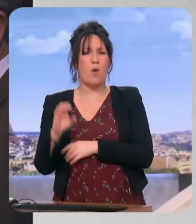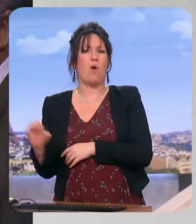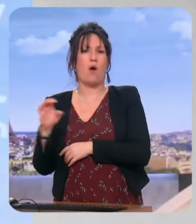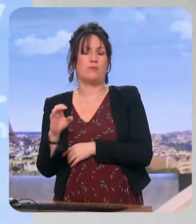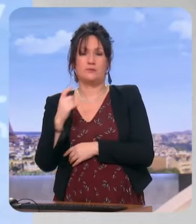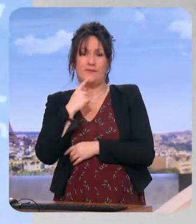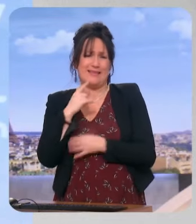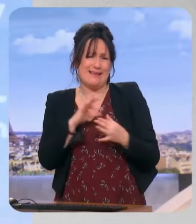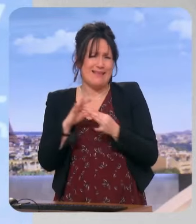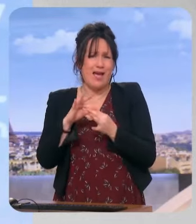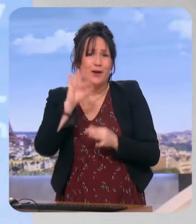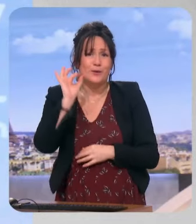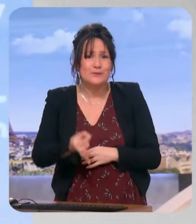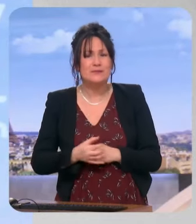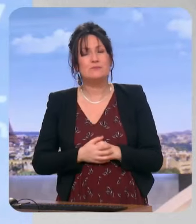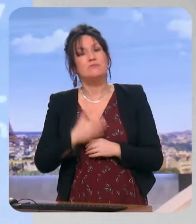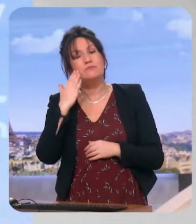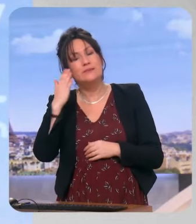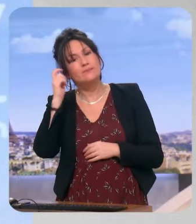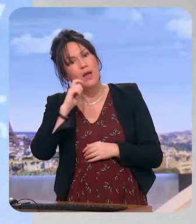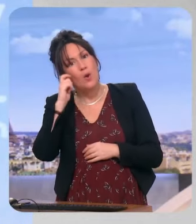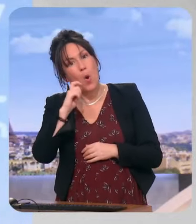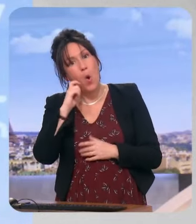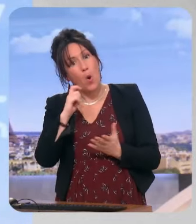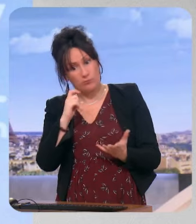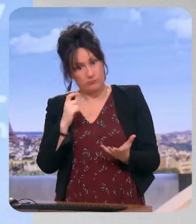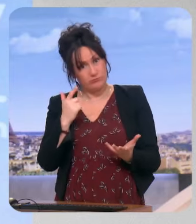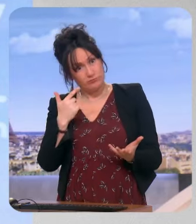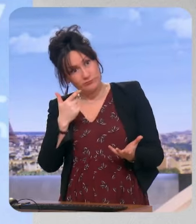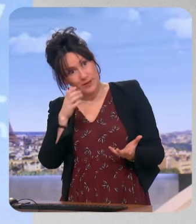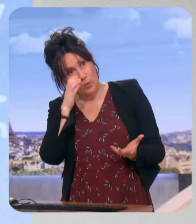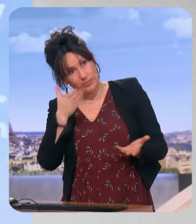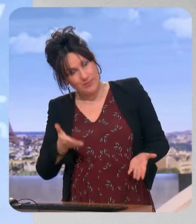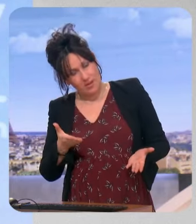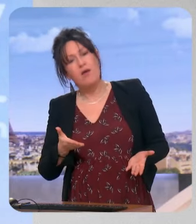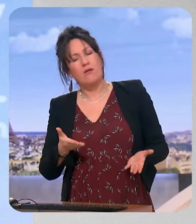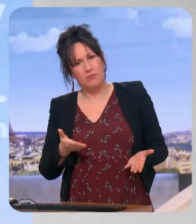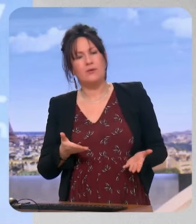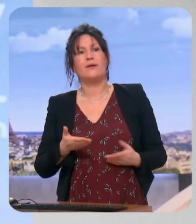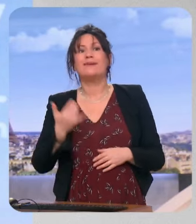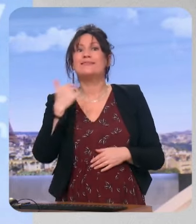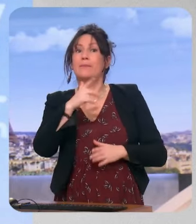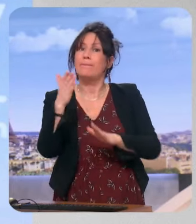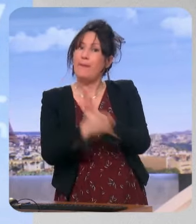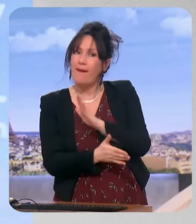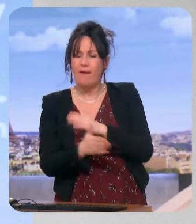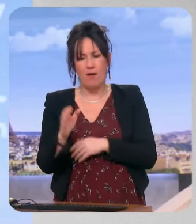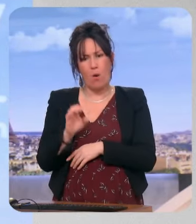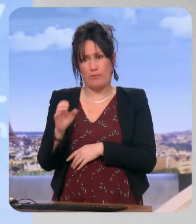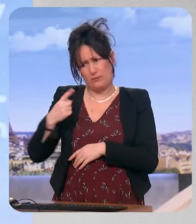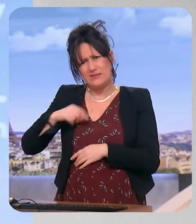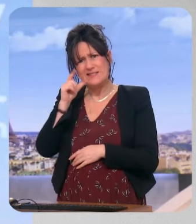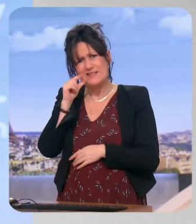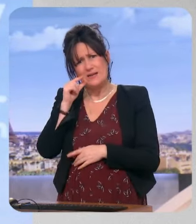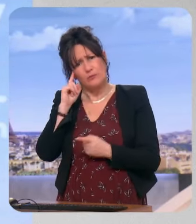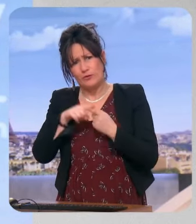les deux sont intimement liés. Donc si Emmanuel Macron entend ce message eh bien il cherchera et s'il a perdu ses élections et nous nous faisons tout pour qu'il perde